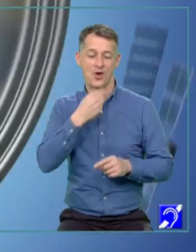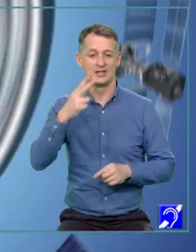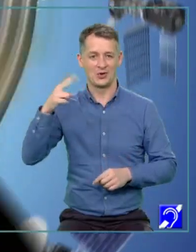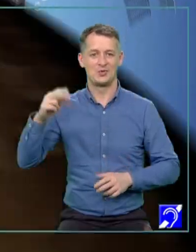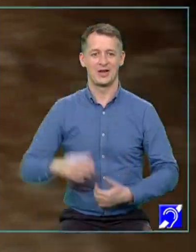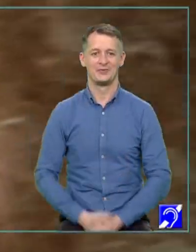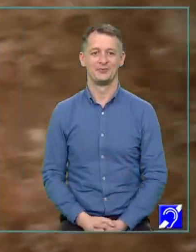MULȚUMIT